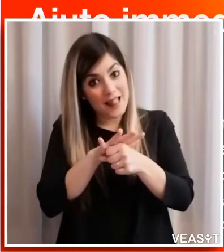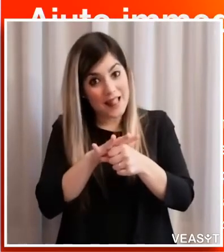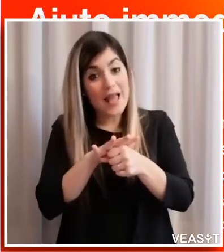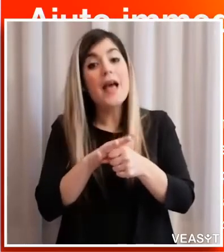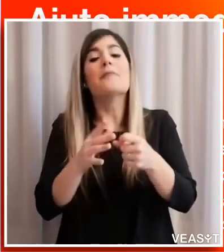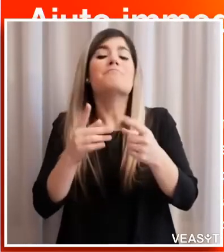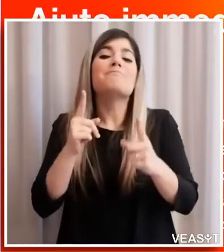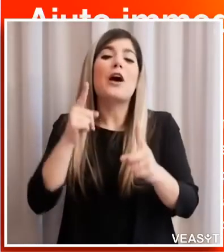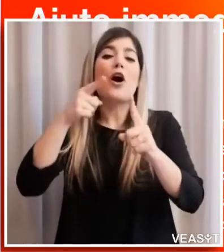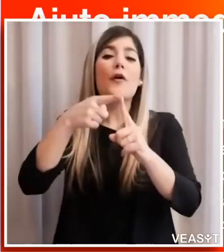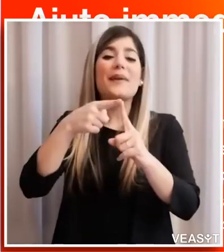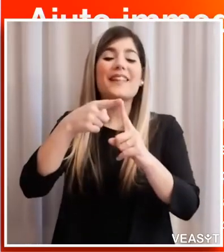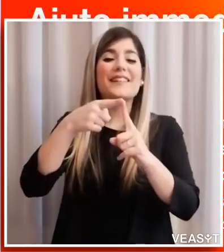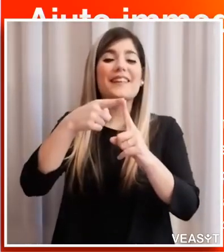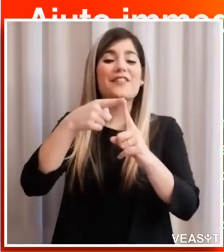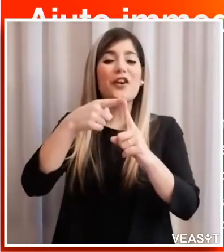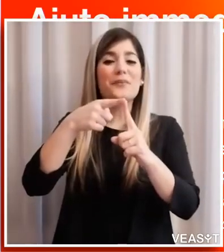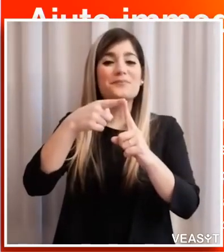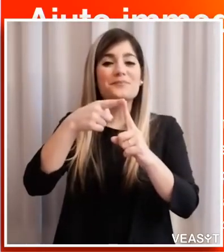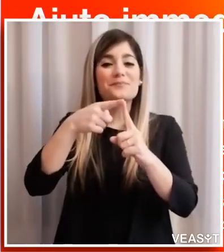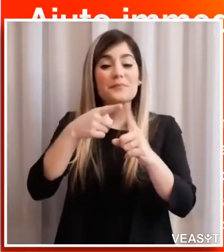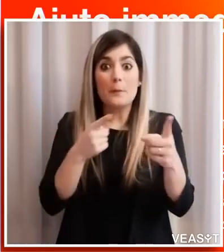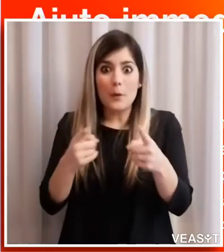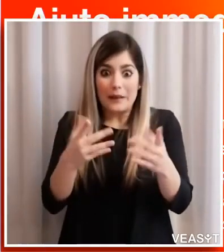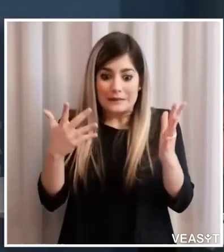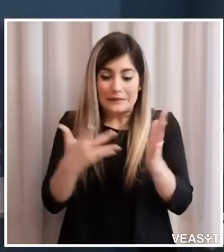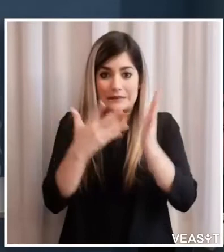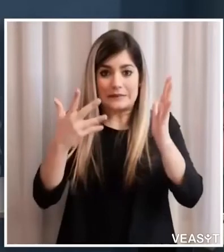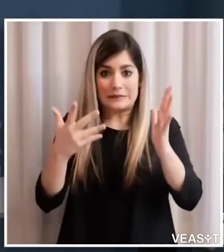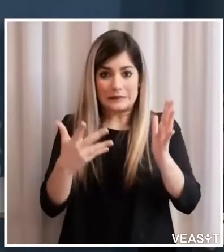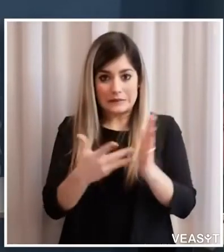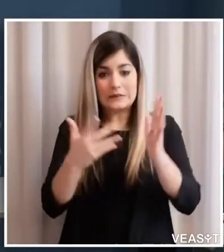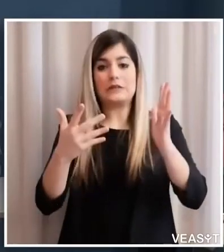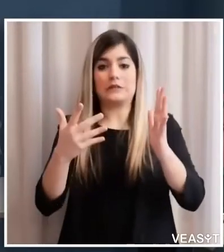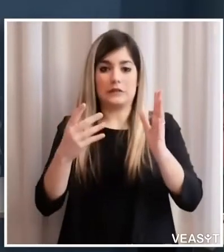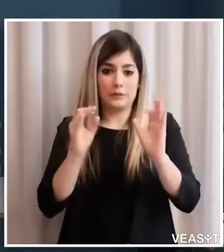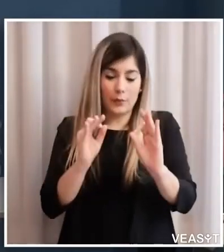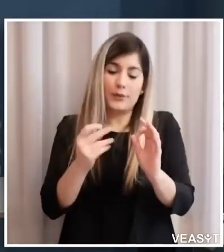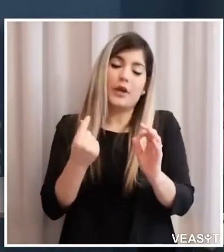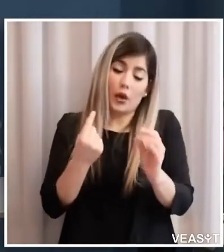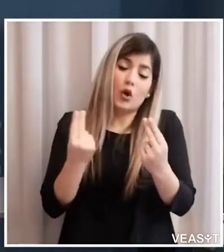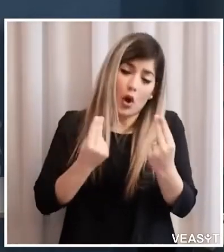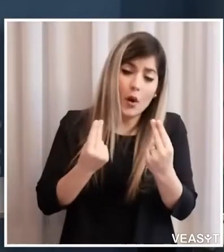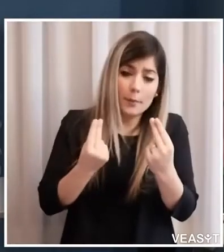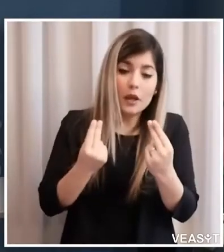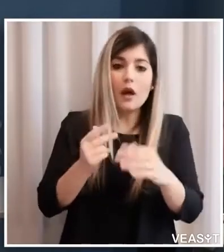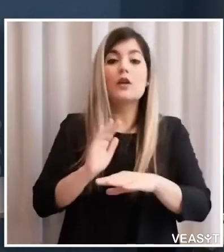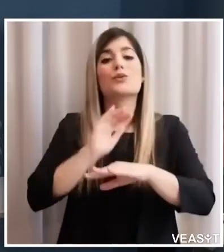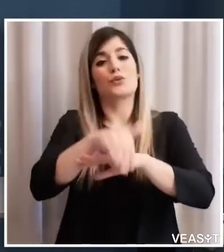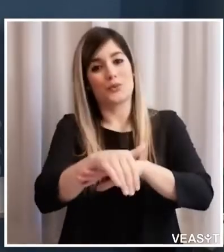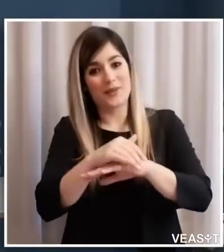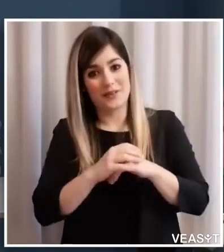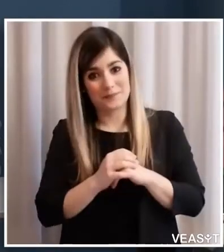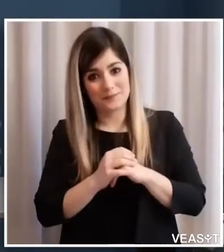per superare questi momenti difficili anche di difficoltà economica. A chi spetta